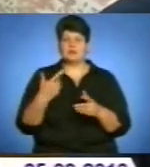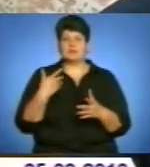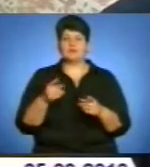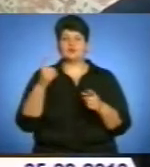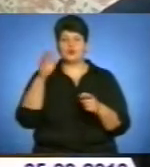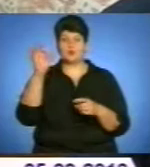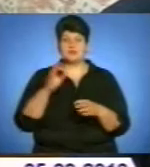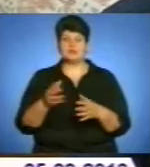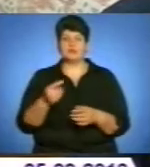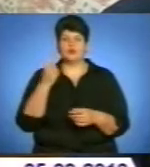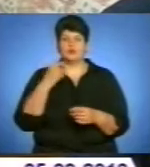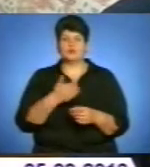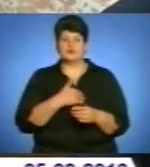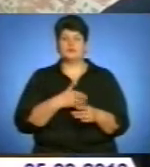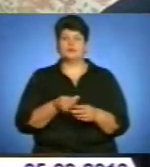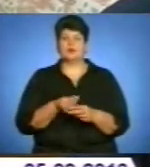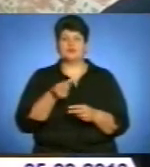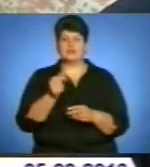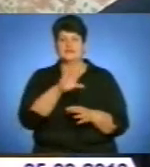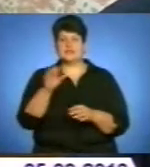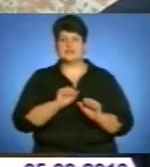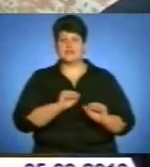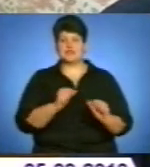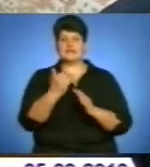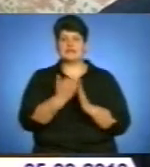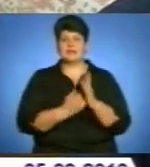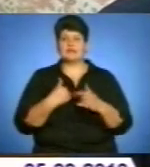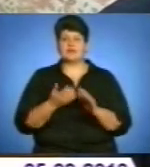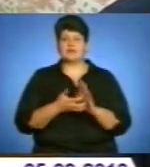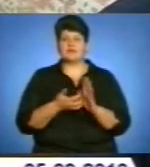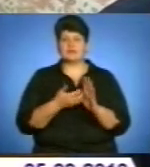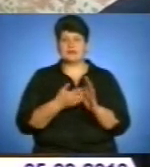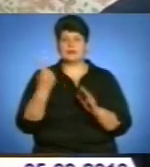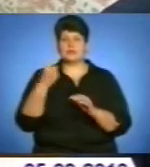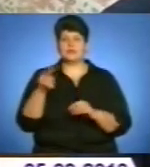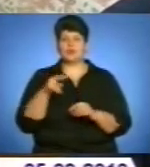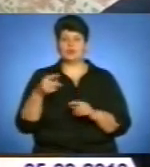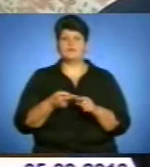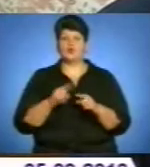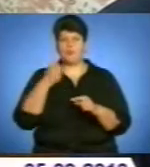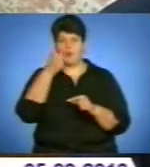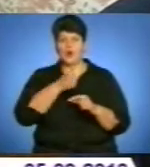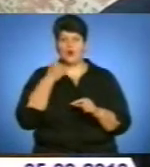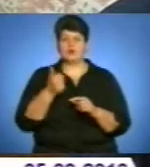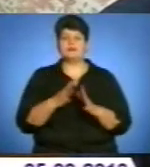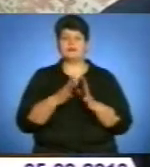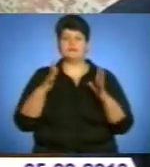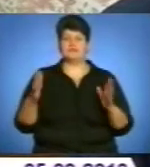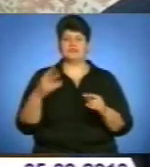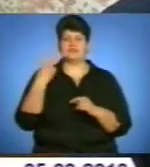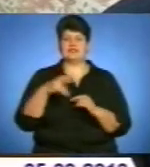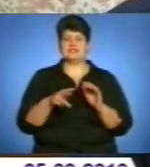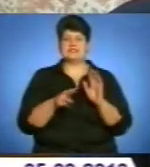до фінансування усіх захищених статей, то фактично нам би бракувало на 1 лютого цього року понад 28